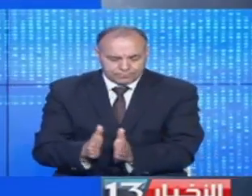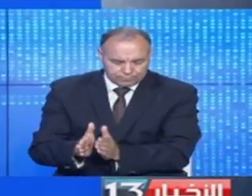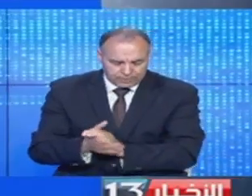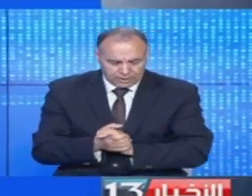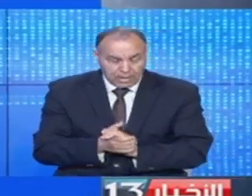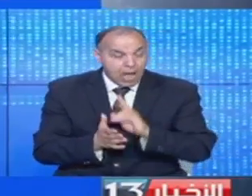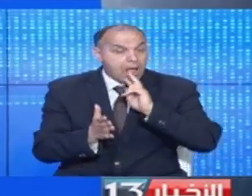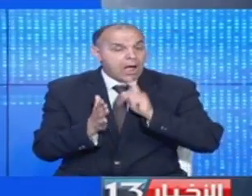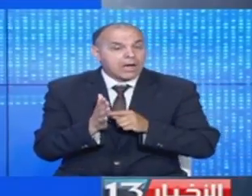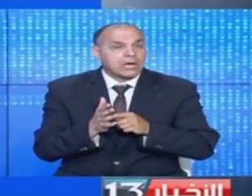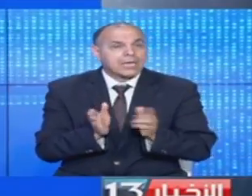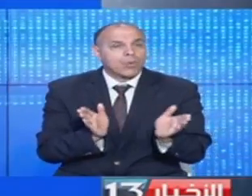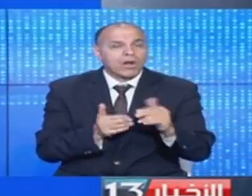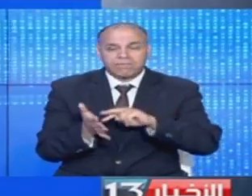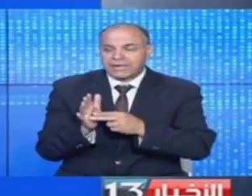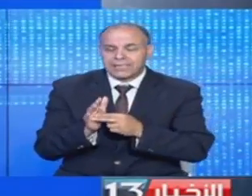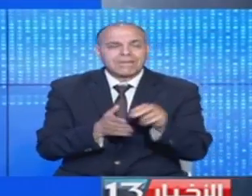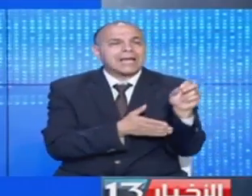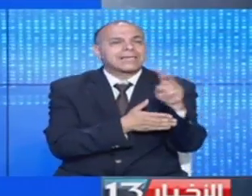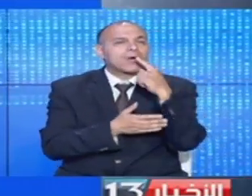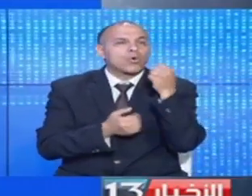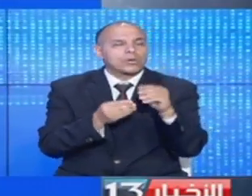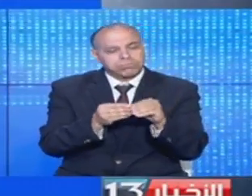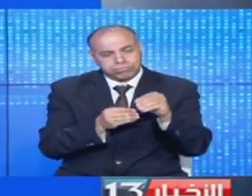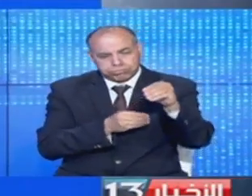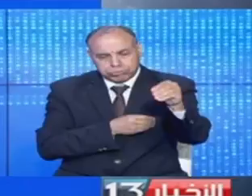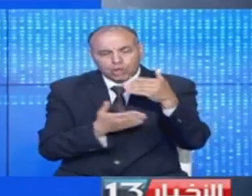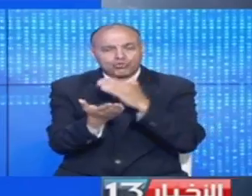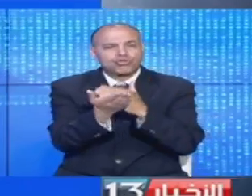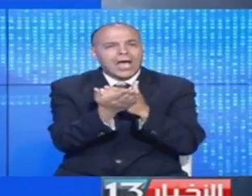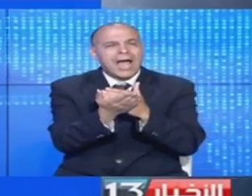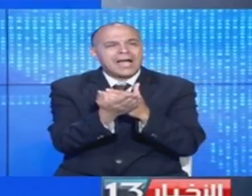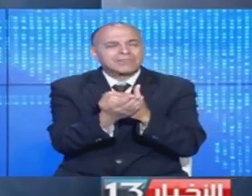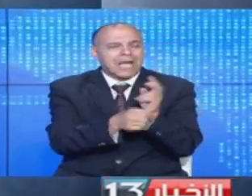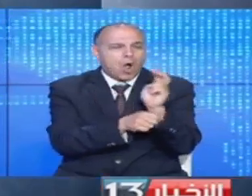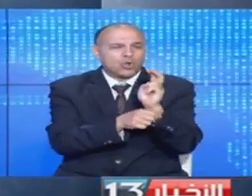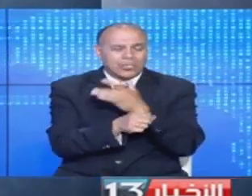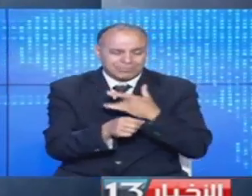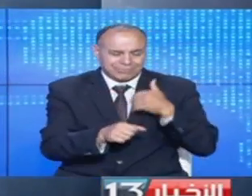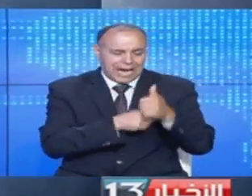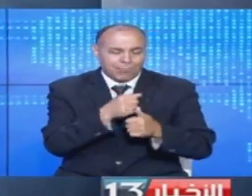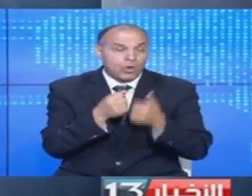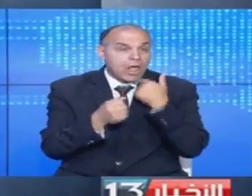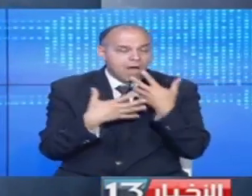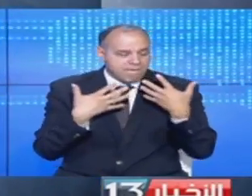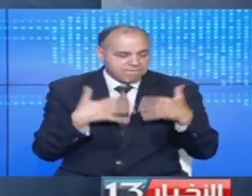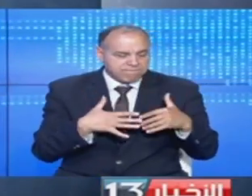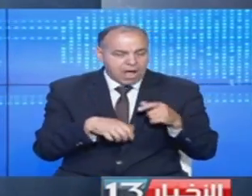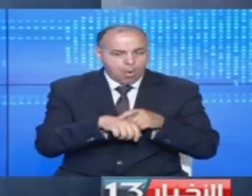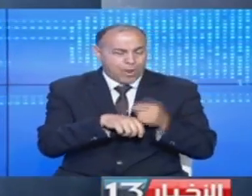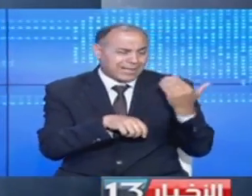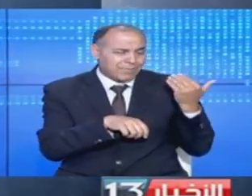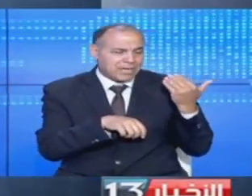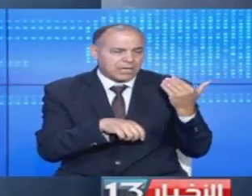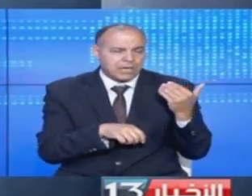قررت الوكالة الفنية للنقل البرية تمديد في شهادات صلوحية الفحص الفني التي تنتهي خلال الفترة